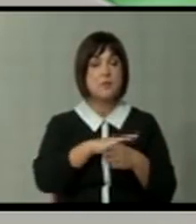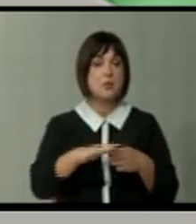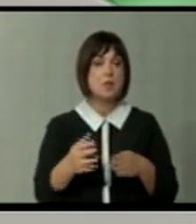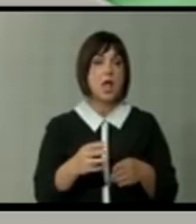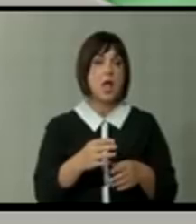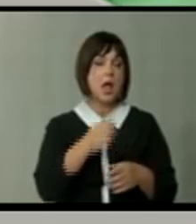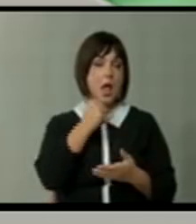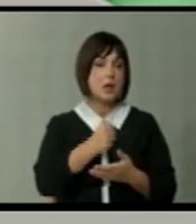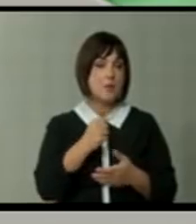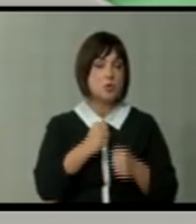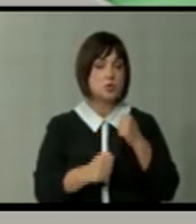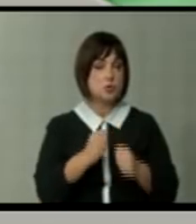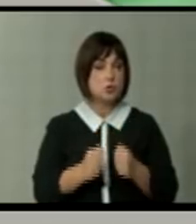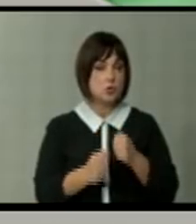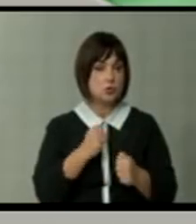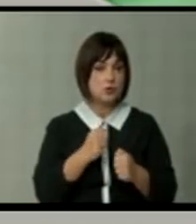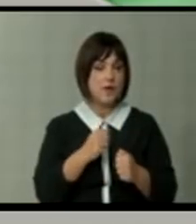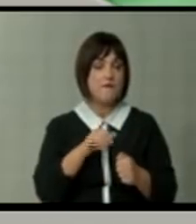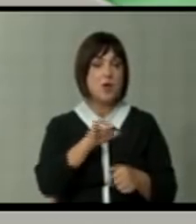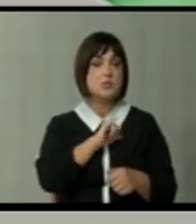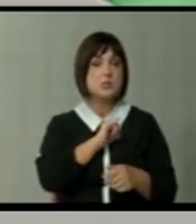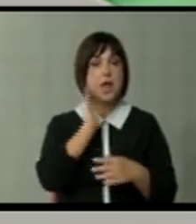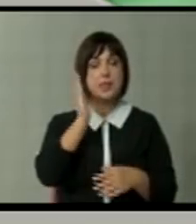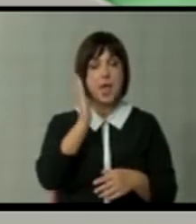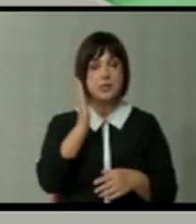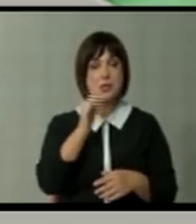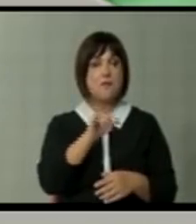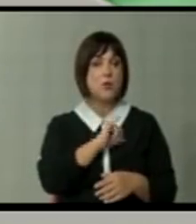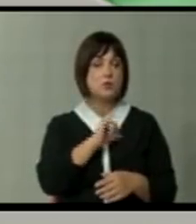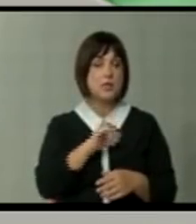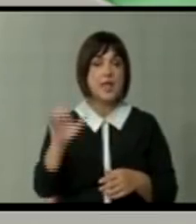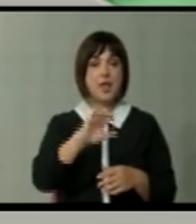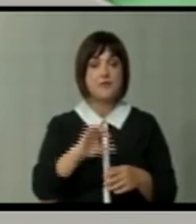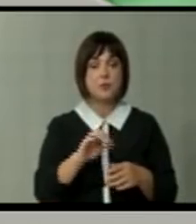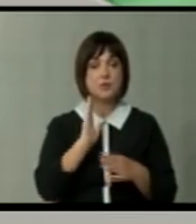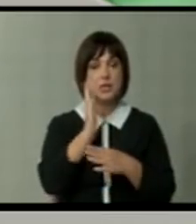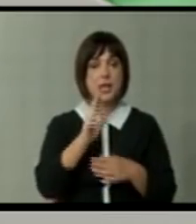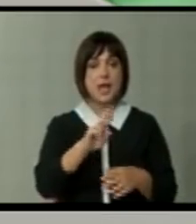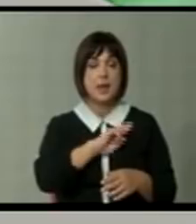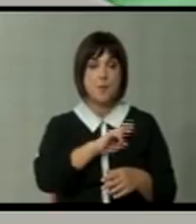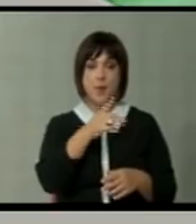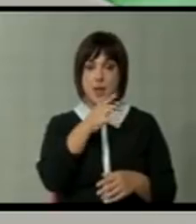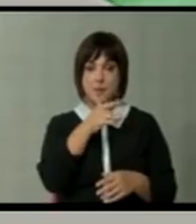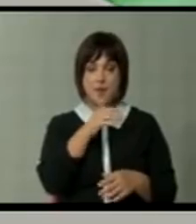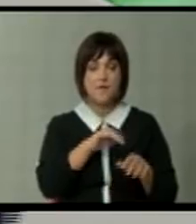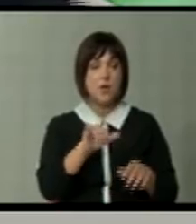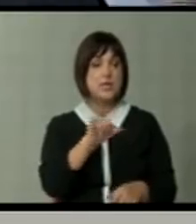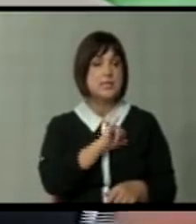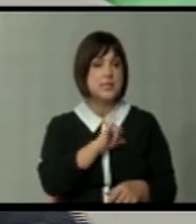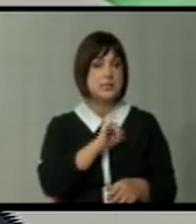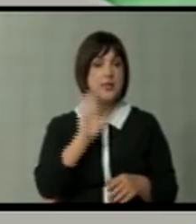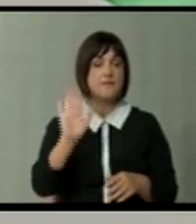капиталот и на згостолствата, во интерес на еднината, во интерес на Европската еднина на Република Македонија, во интерес на